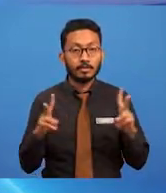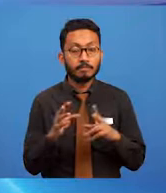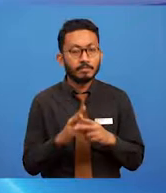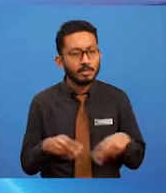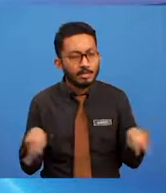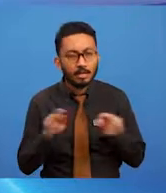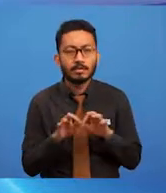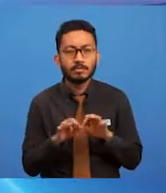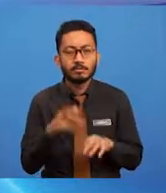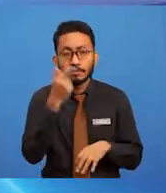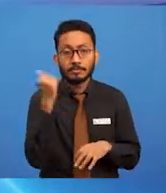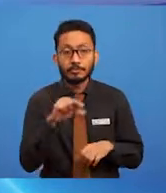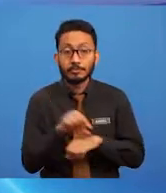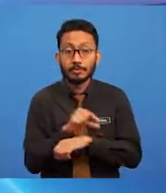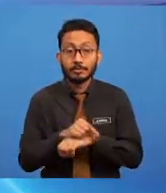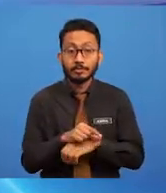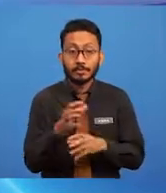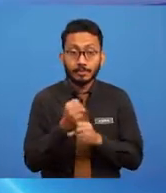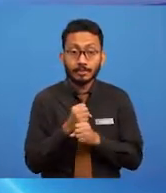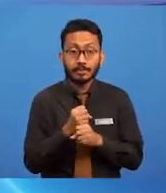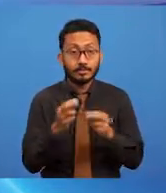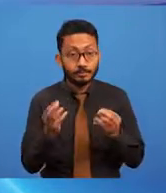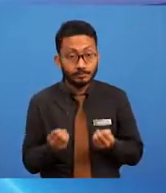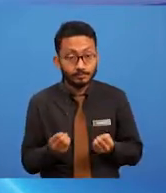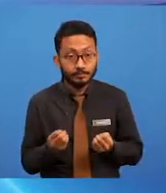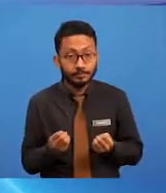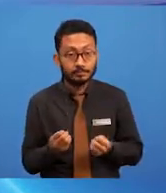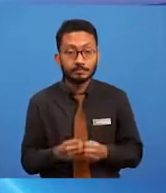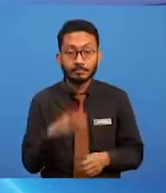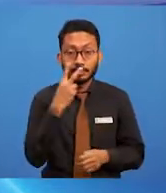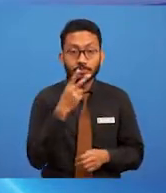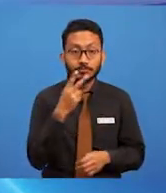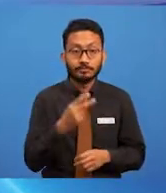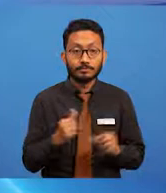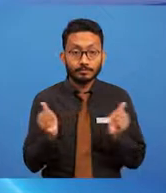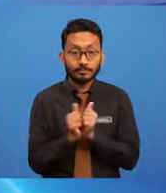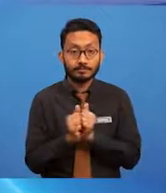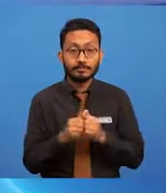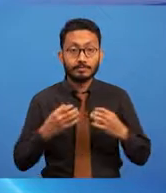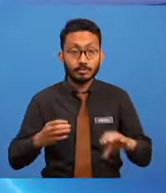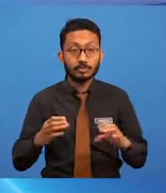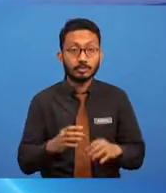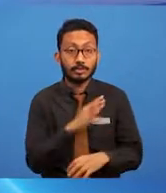pengguna dapat menerima mesej dengan cepat dan mudah difahami.